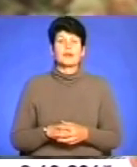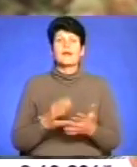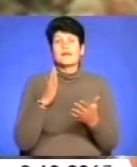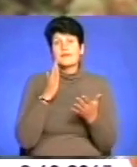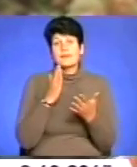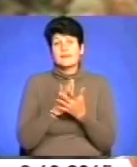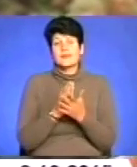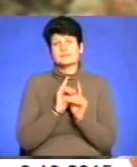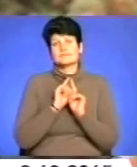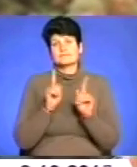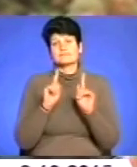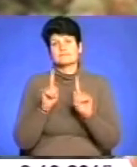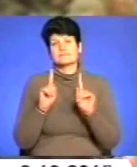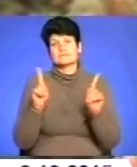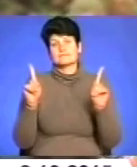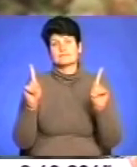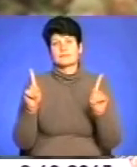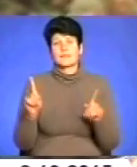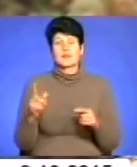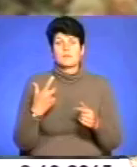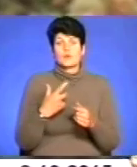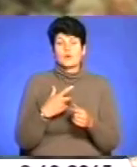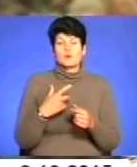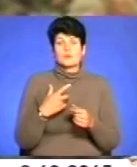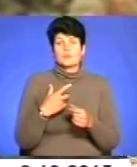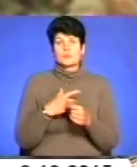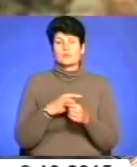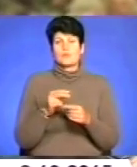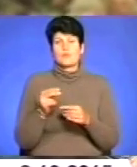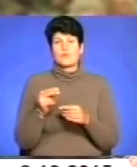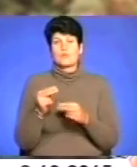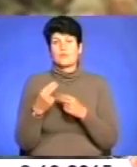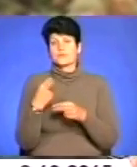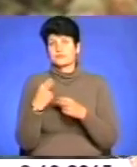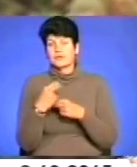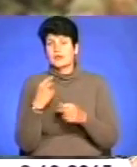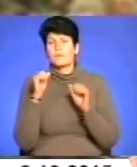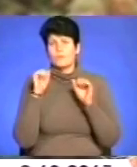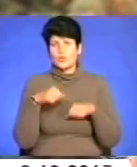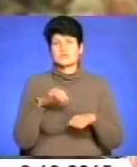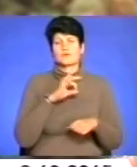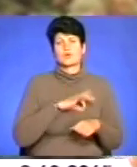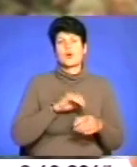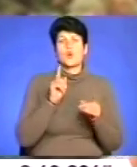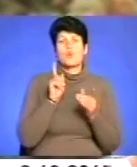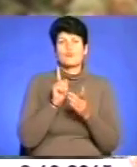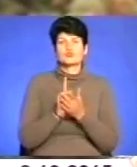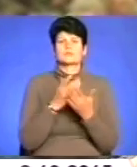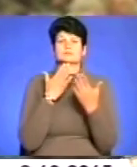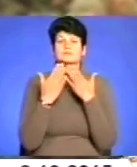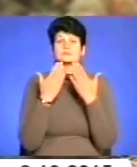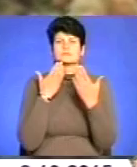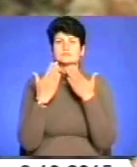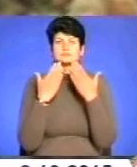неспецифічна профілактика, яку можна використовувати, але обов'язково лише за поради